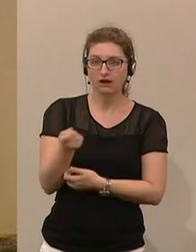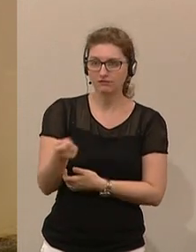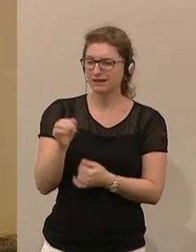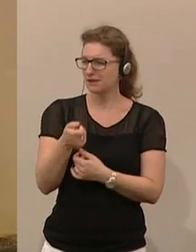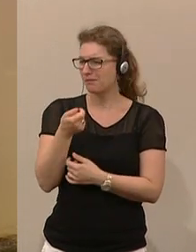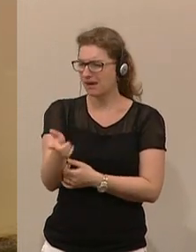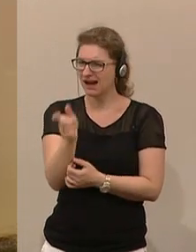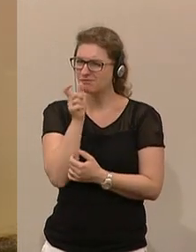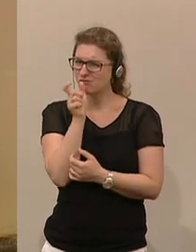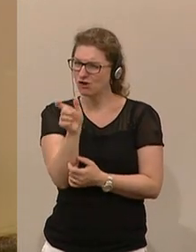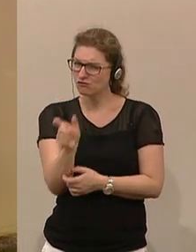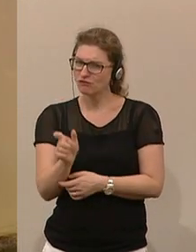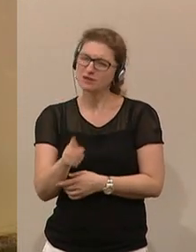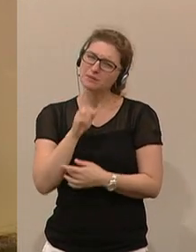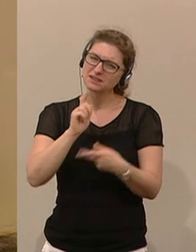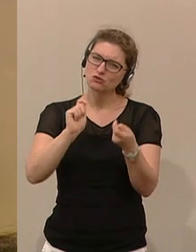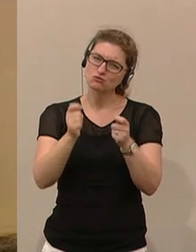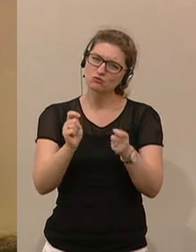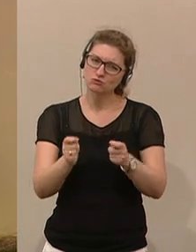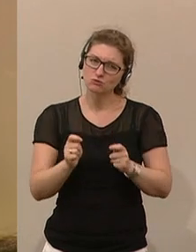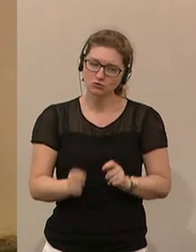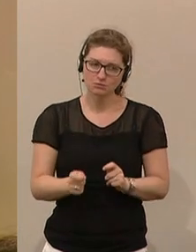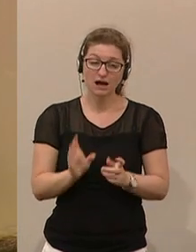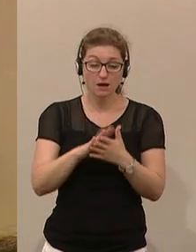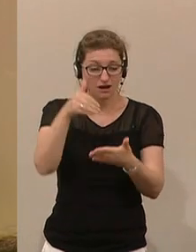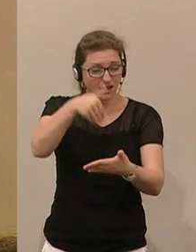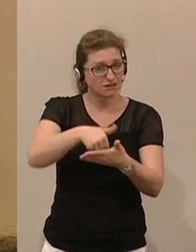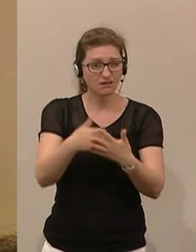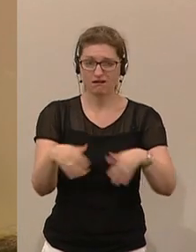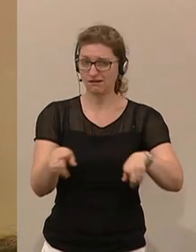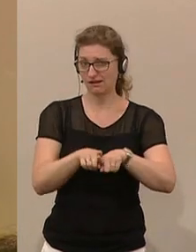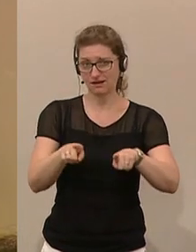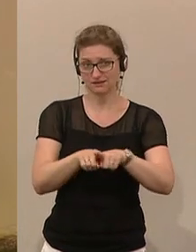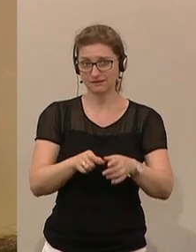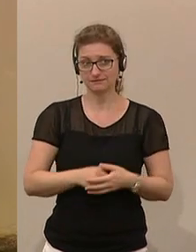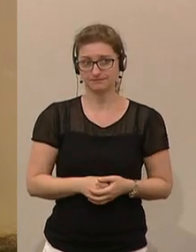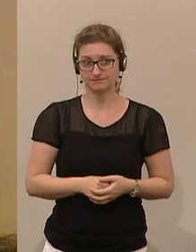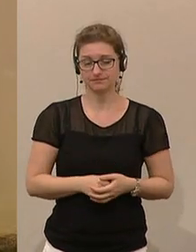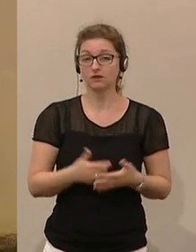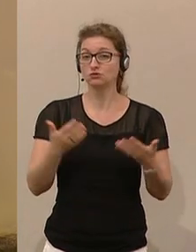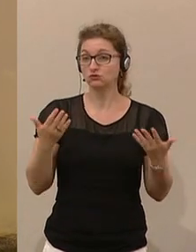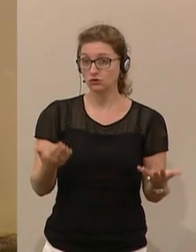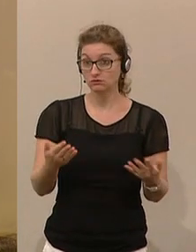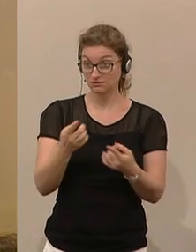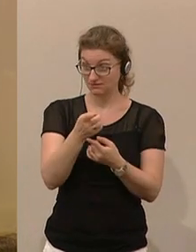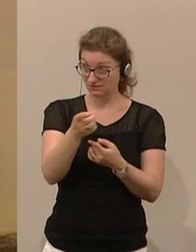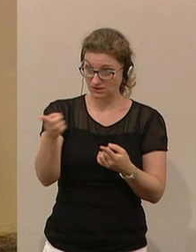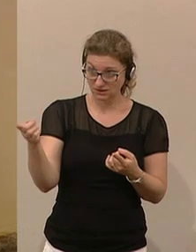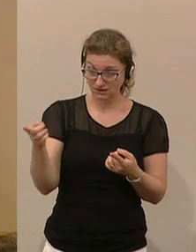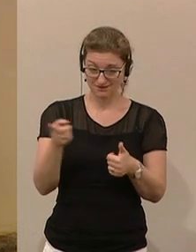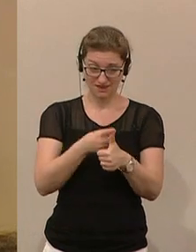Begriffe leicht modifiziert worden. Die Substanz ist dieselbe. So, Sie verzichten